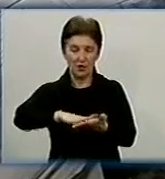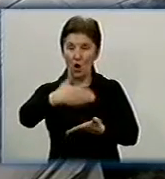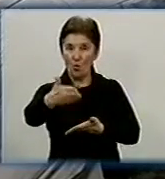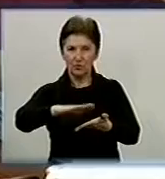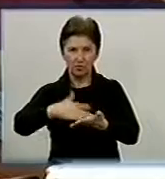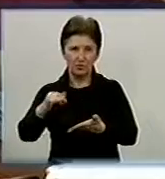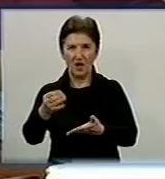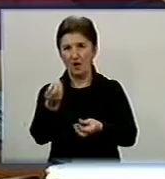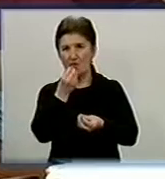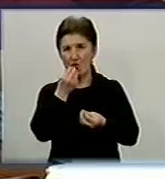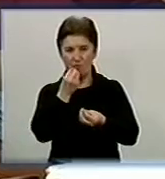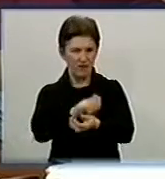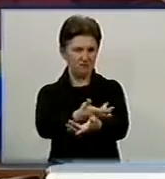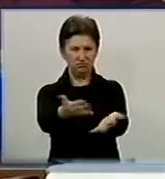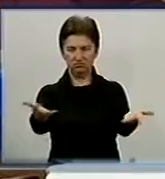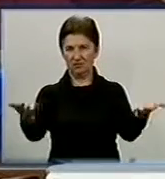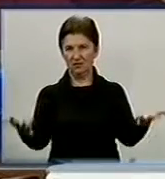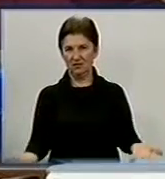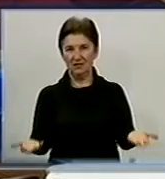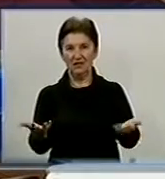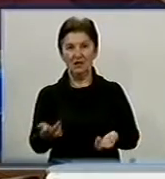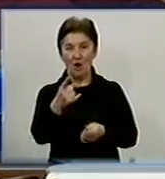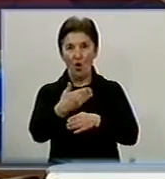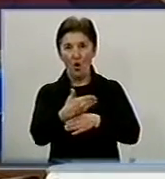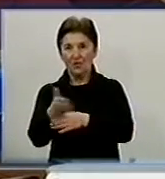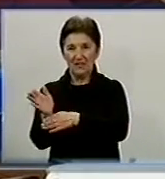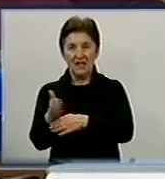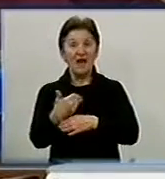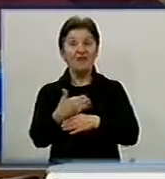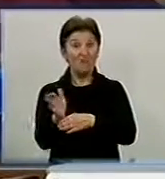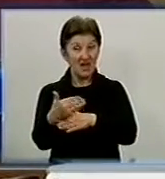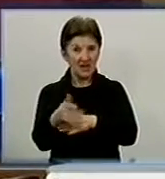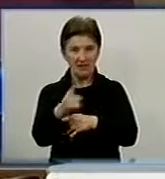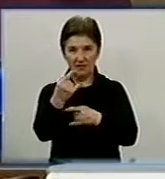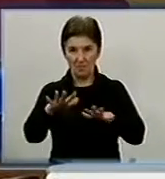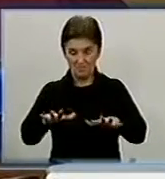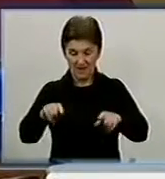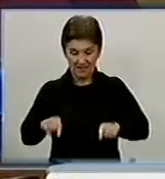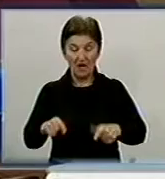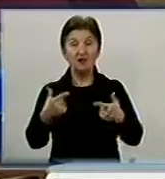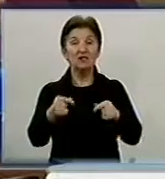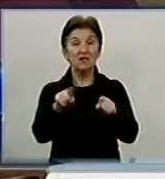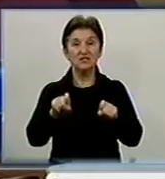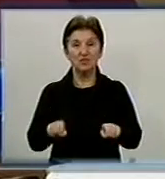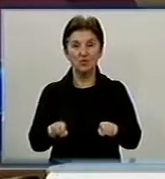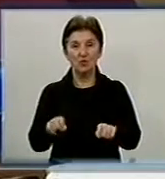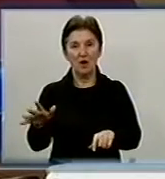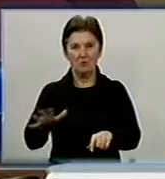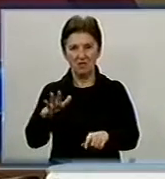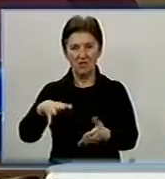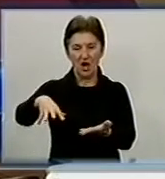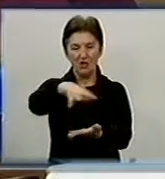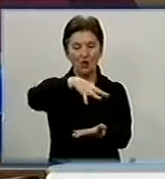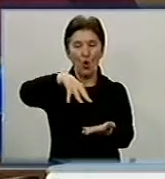столі директора. Відкрила двері свого кабінету. На моєму місці, де я сижу, був торт,